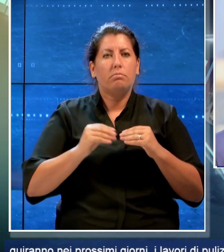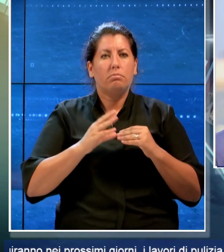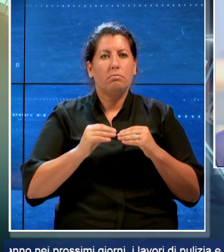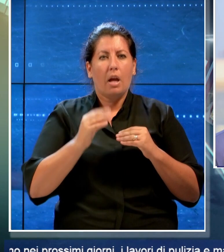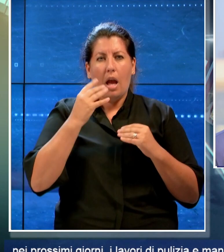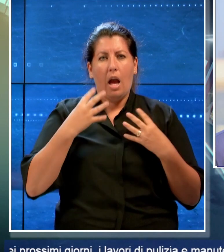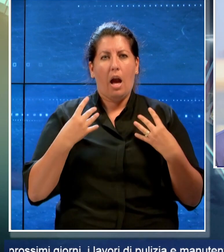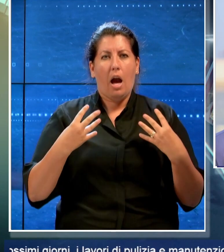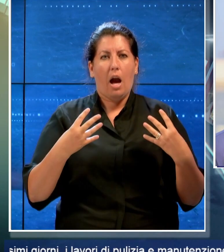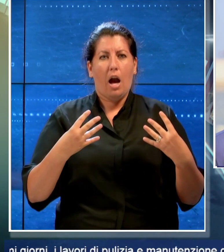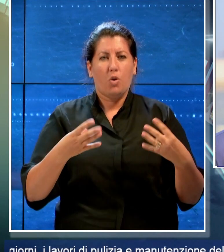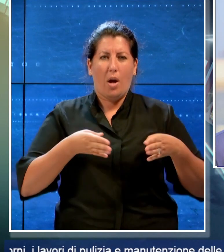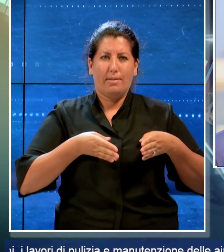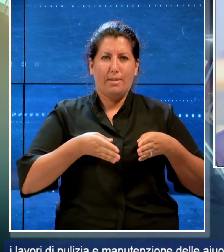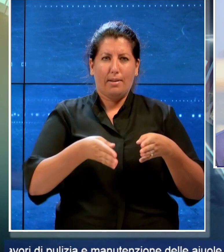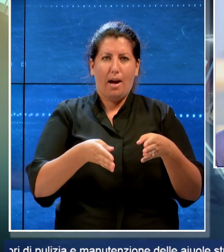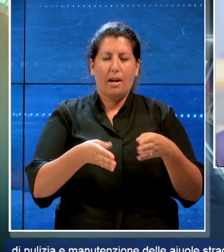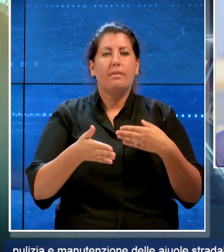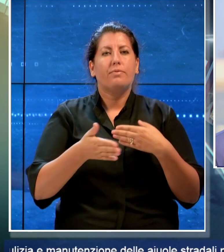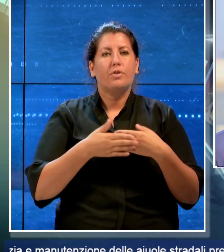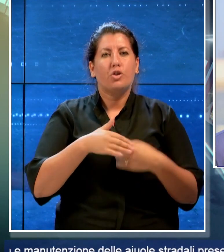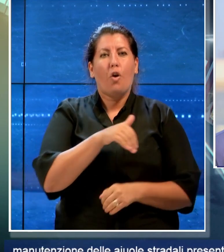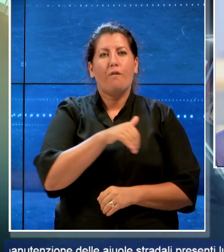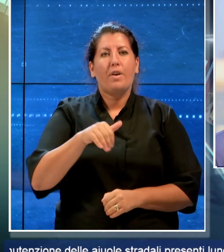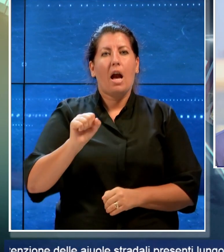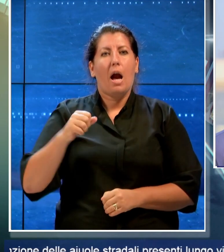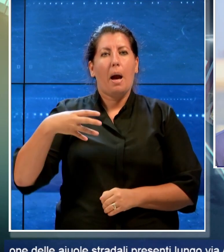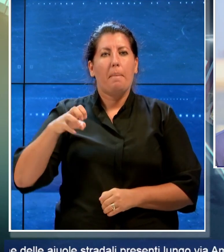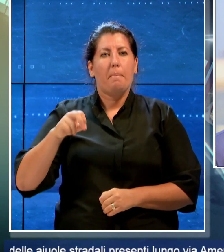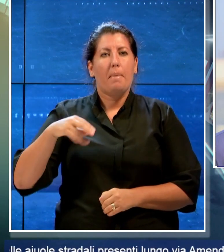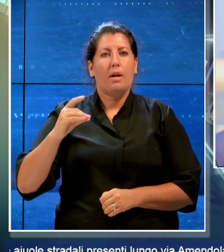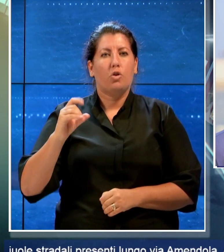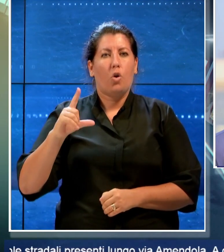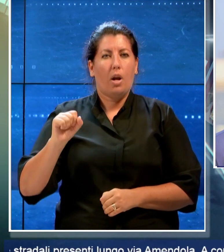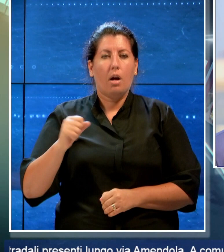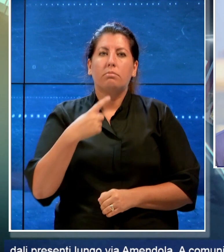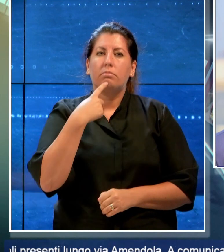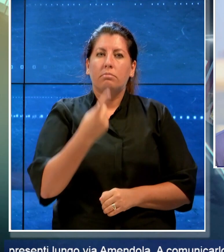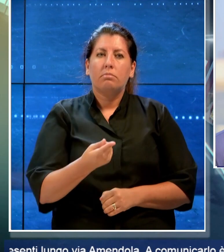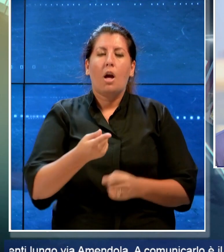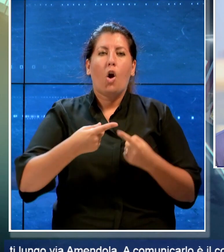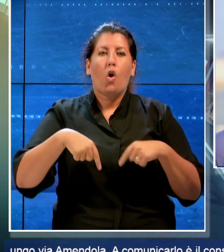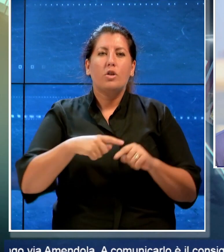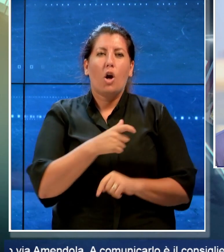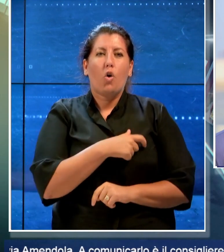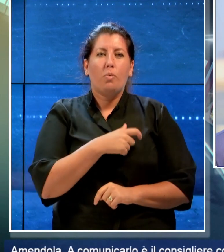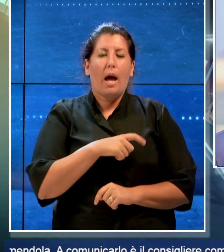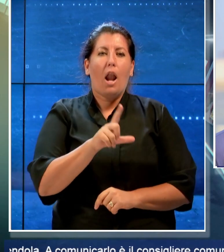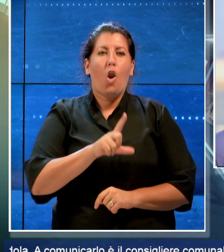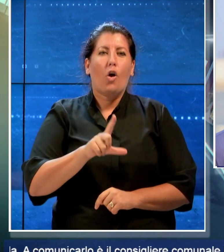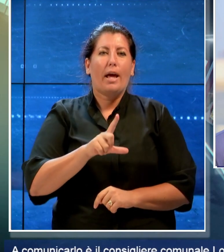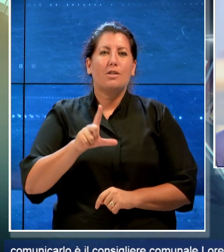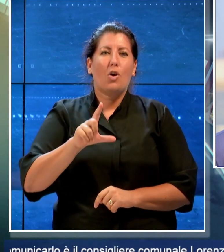aiuole stradali presenti lungo via a Mendola. A comunicarlo è il consigliere comunale Lorenzo